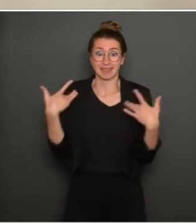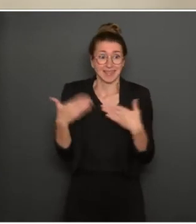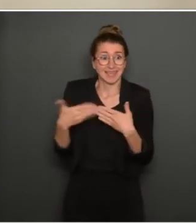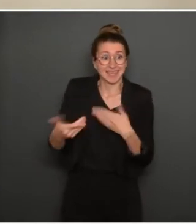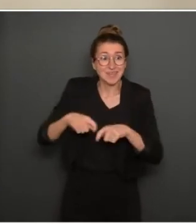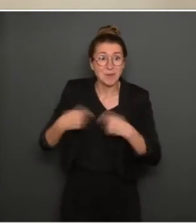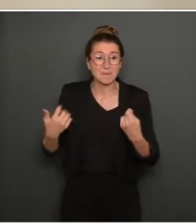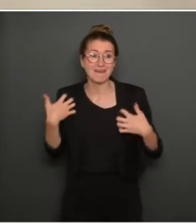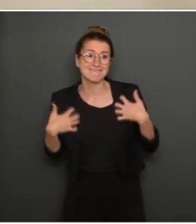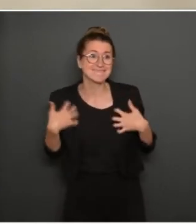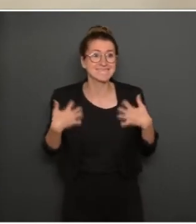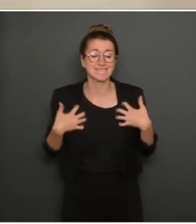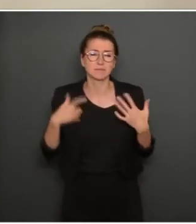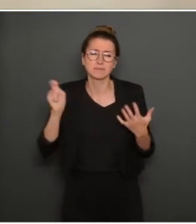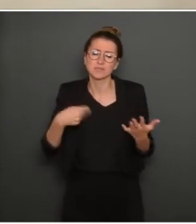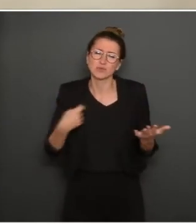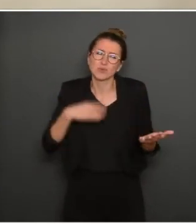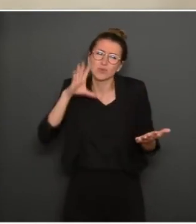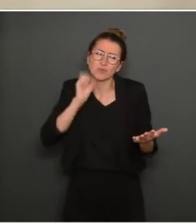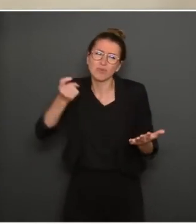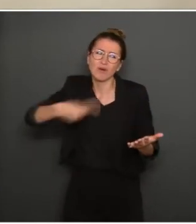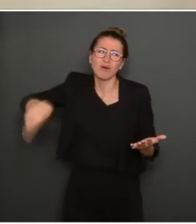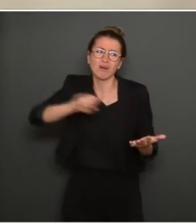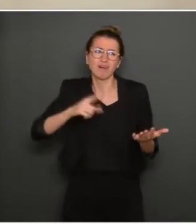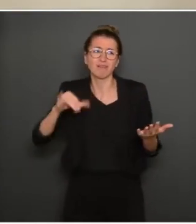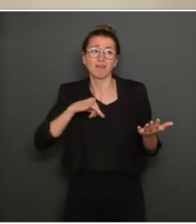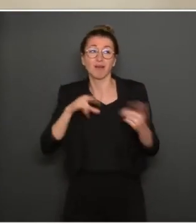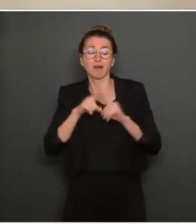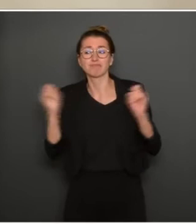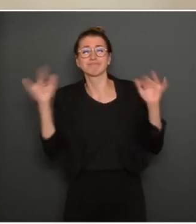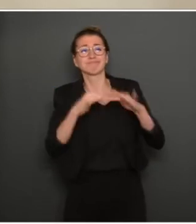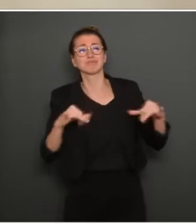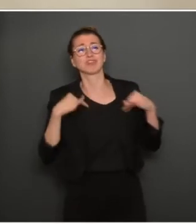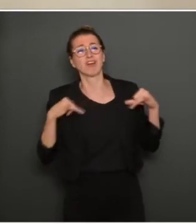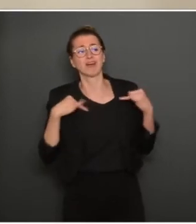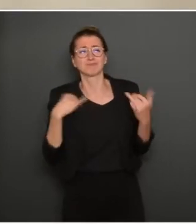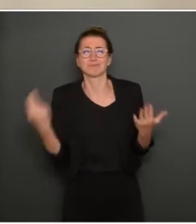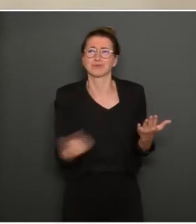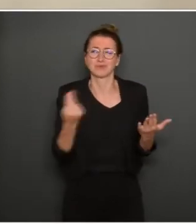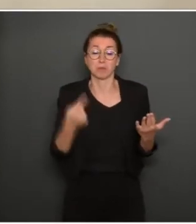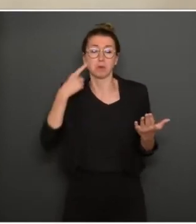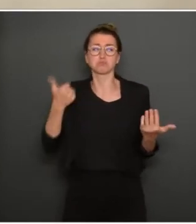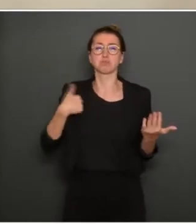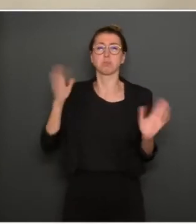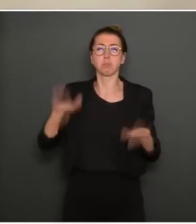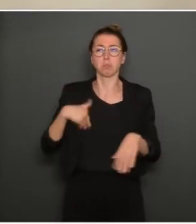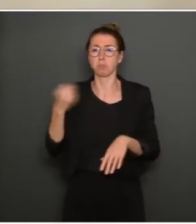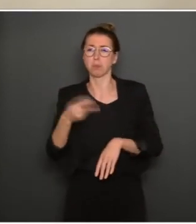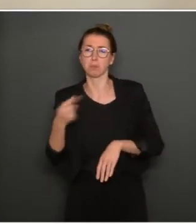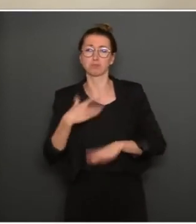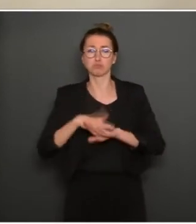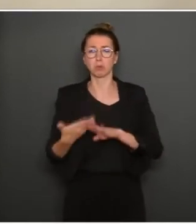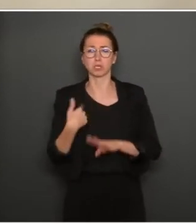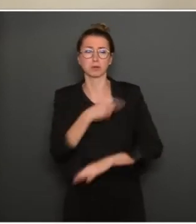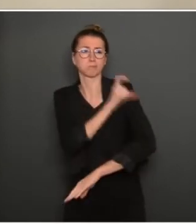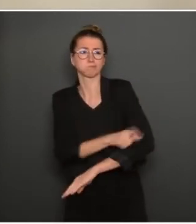probablement que la plupart des jeunes qui faisaient la fête samedi soir s'estiment moins vulnérables au Covid-19, et je répète,